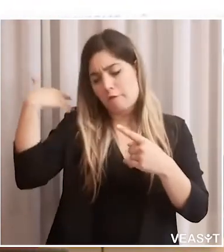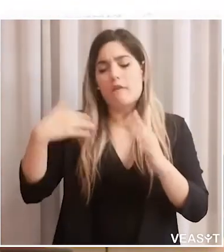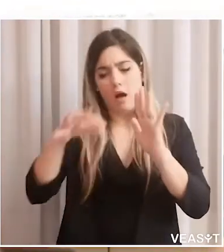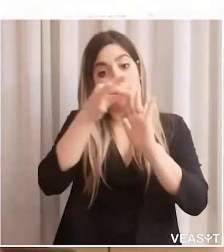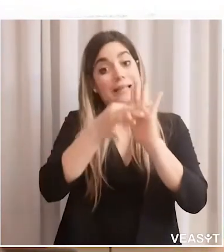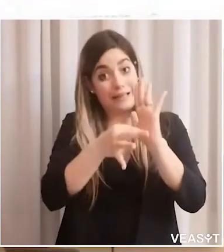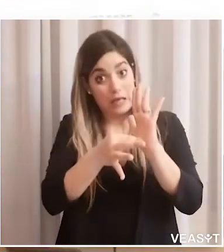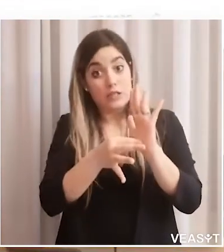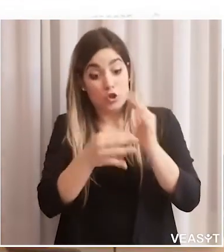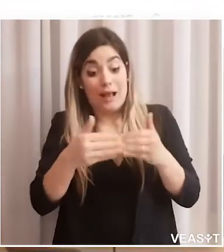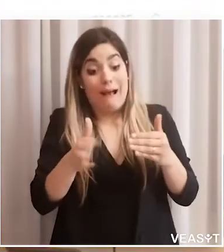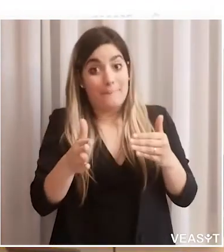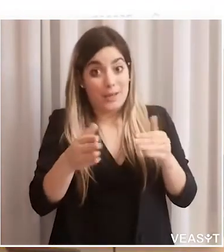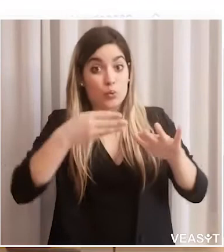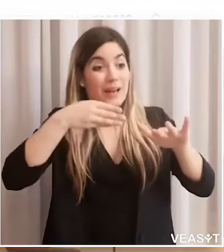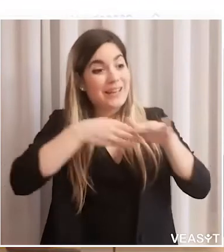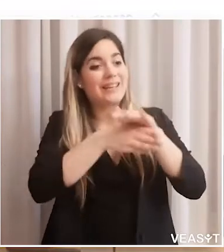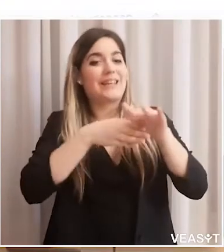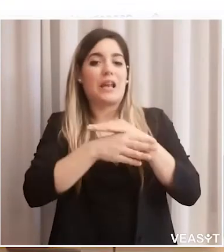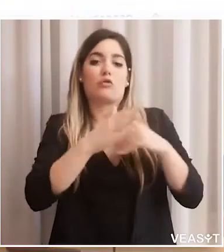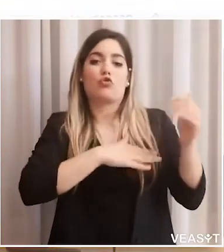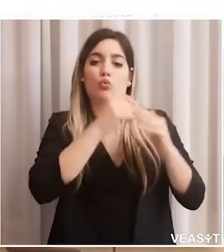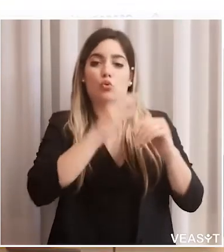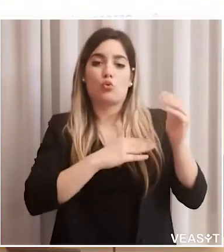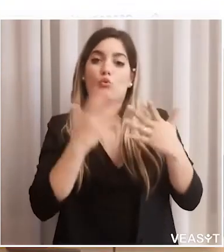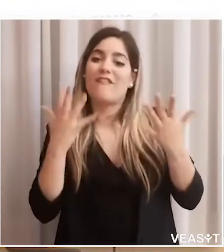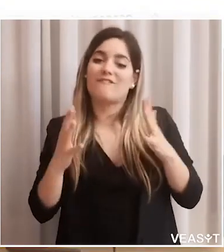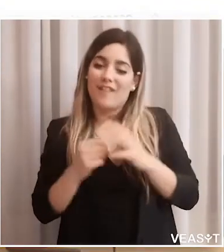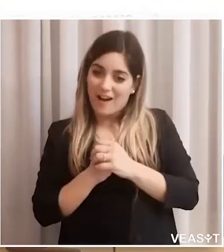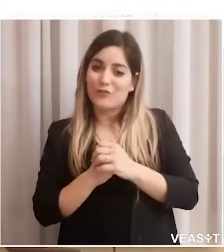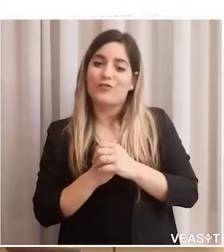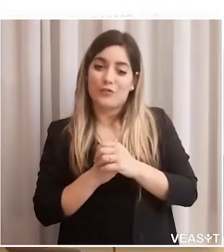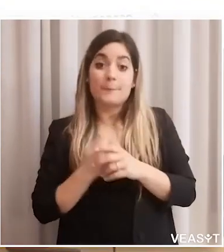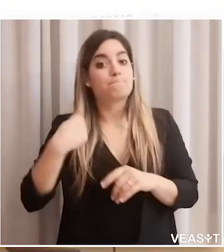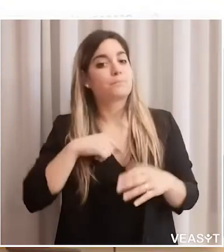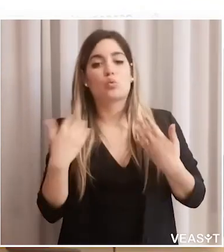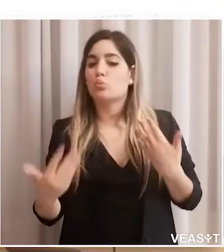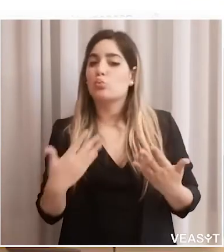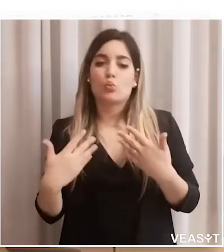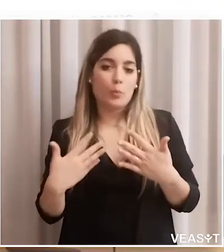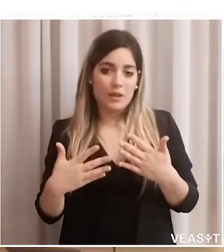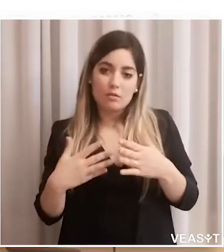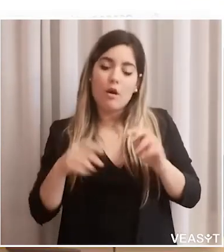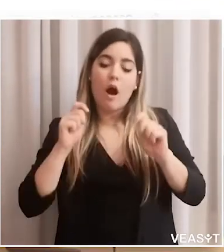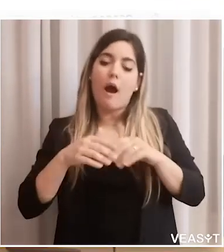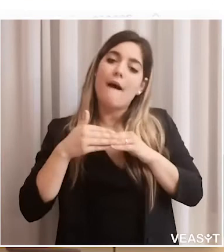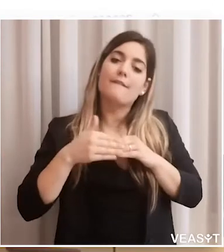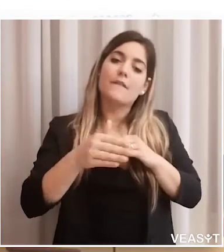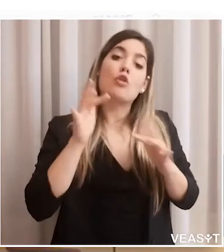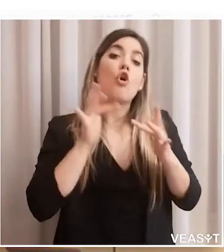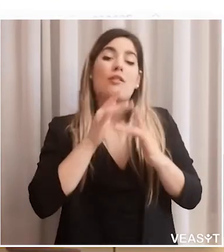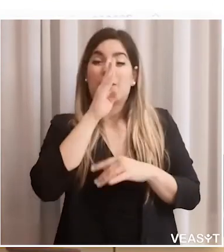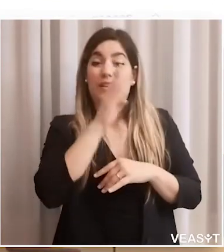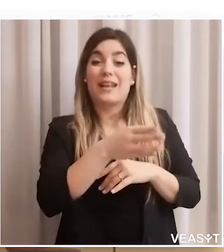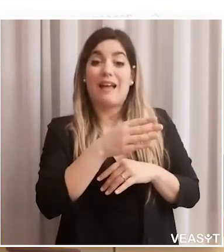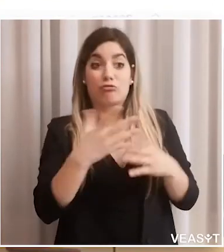La regione ha emanato delle indicazioni alcuni giorni fa sulla riapertura degli ingressi